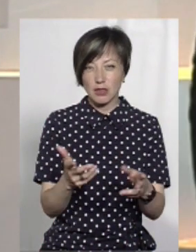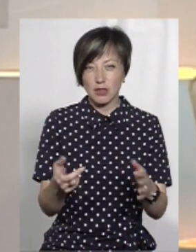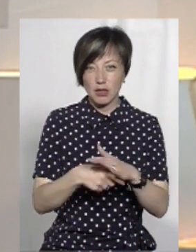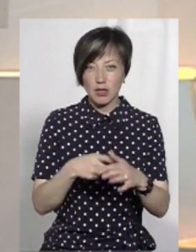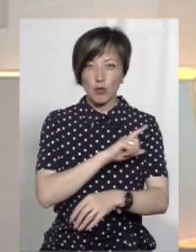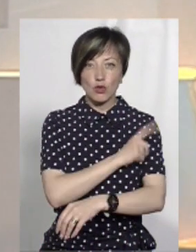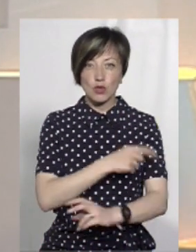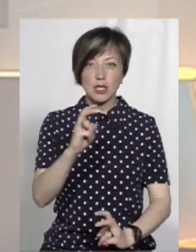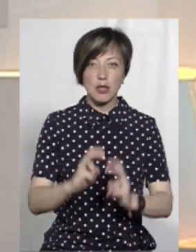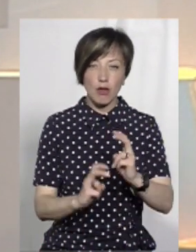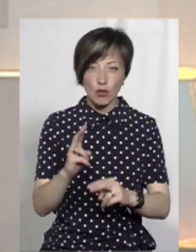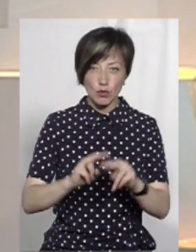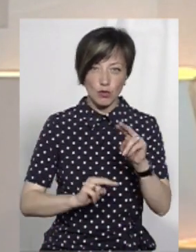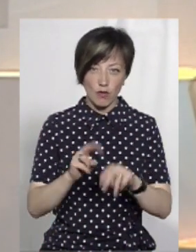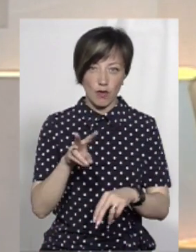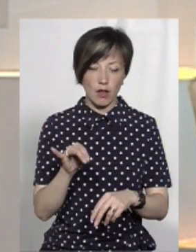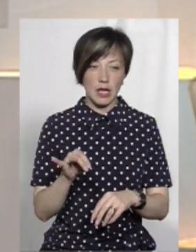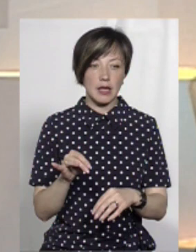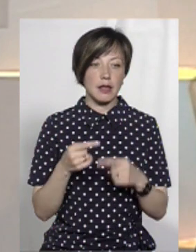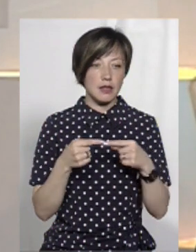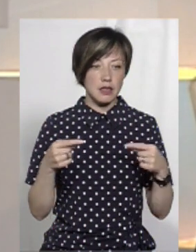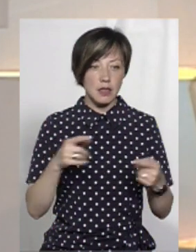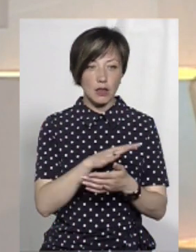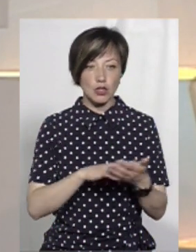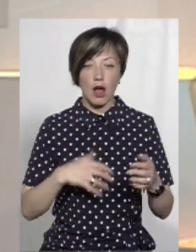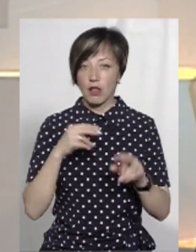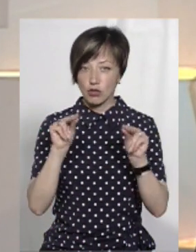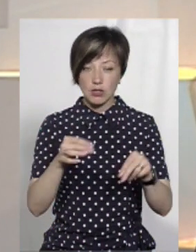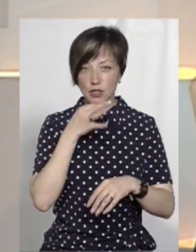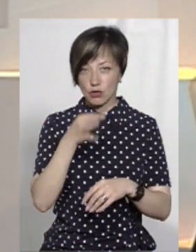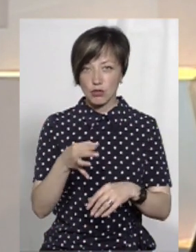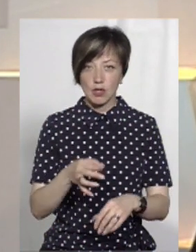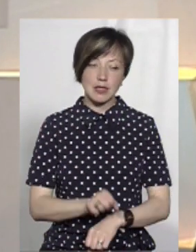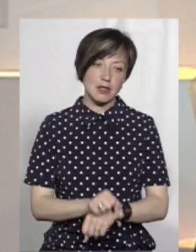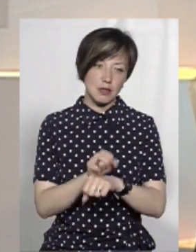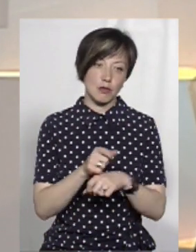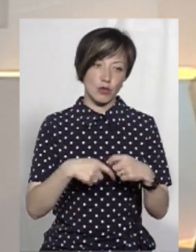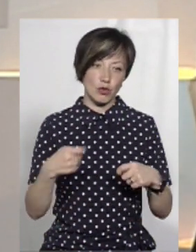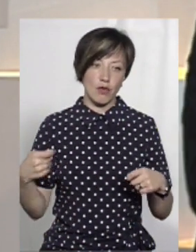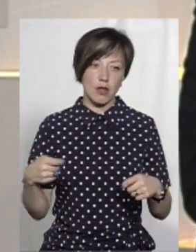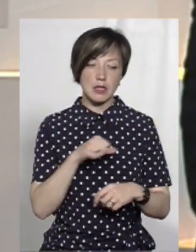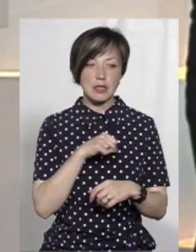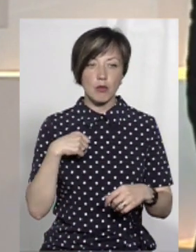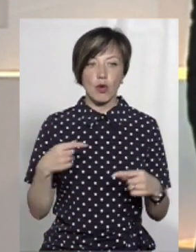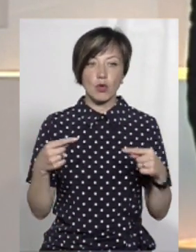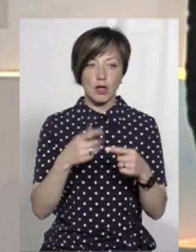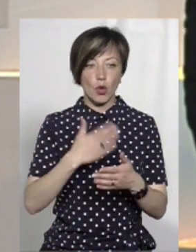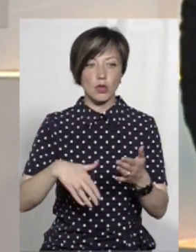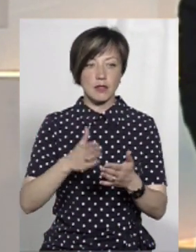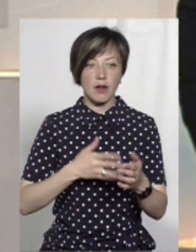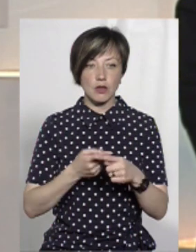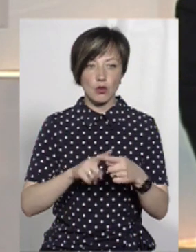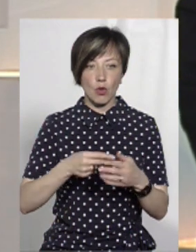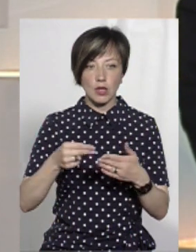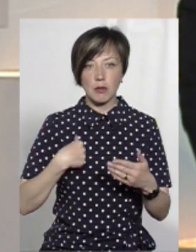там досить потужний завод вони збудували. І так далі, і так далі. Але я вам відверто скажу, вони саботували, тому що вони саме хотіли розірвання цього